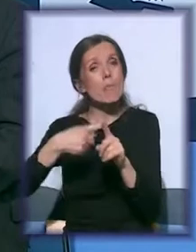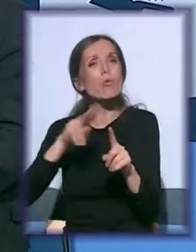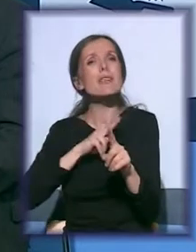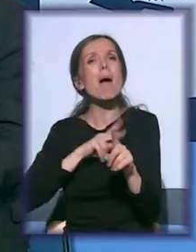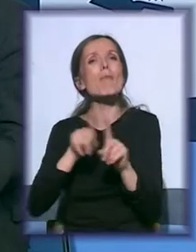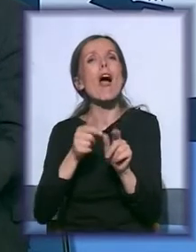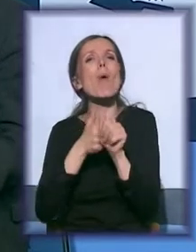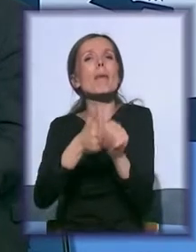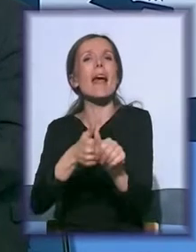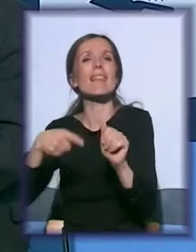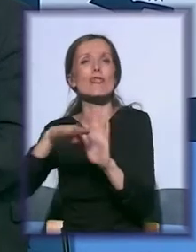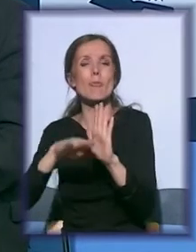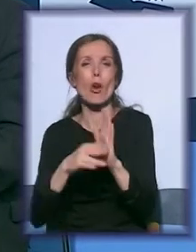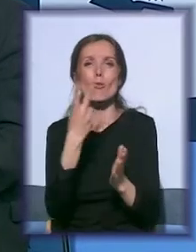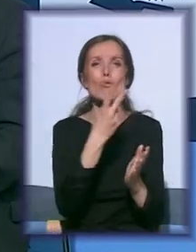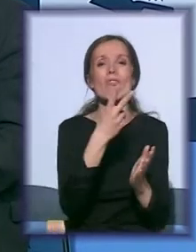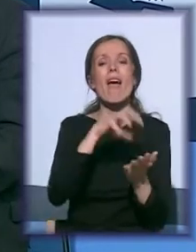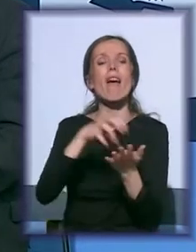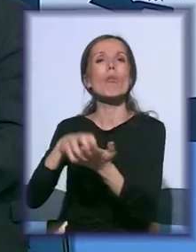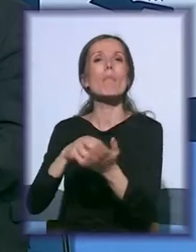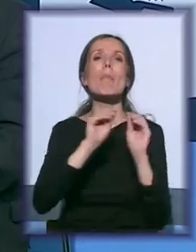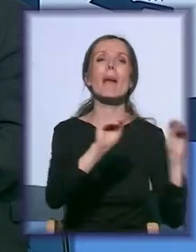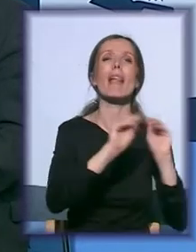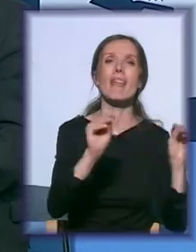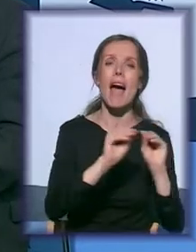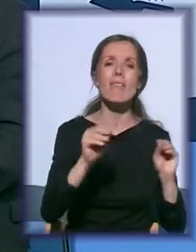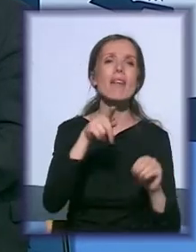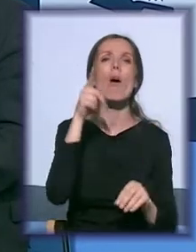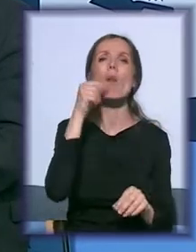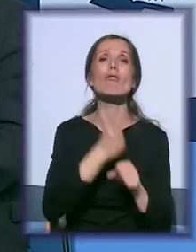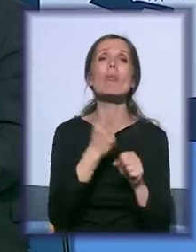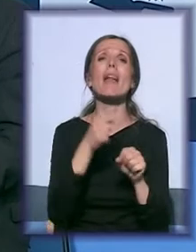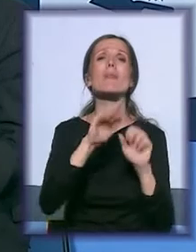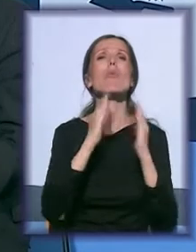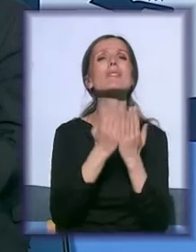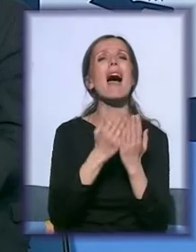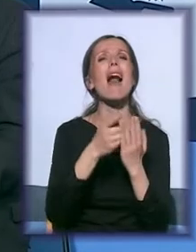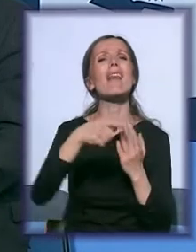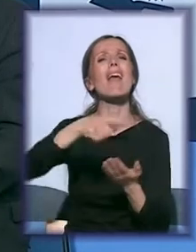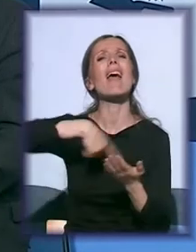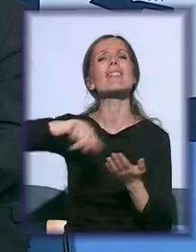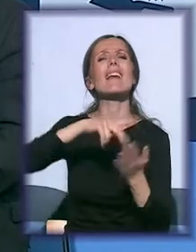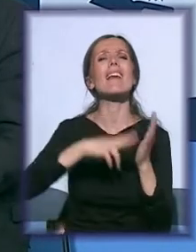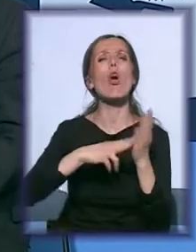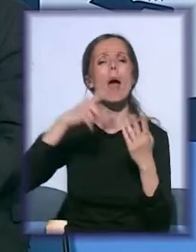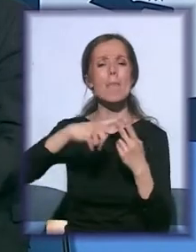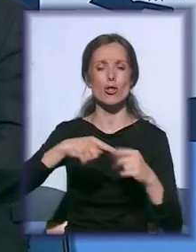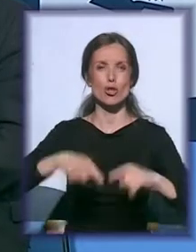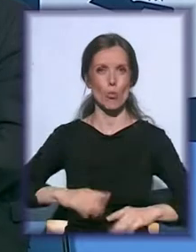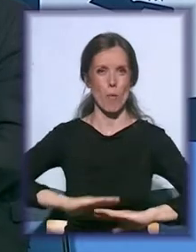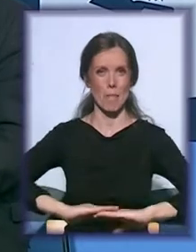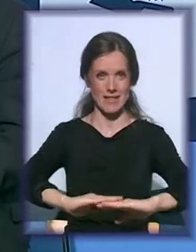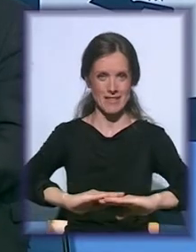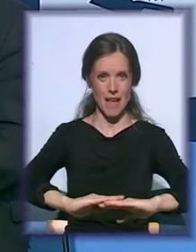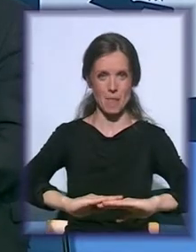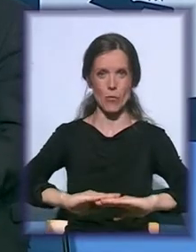program. To su te dve grupe predavanja koje obično radimo u sali na trgu Nikola Pašića, sala koje su prizemljne, znači skupštinske